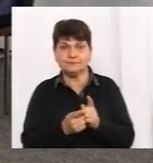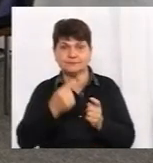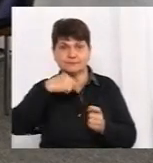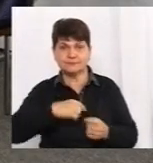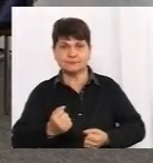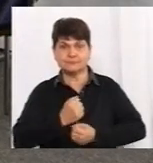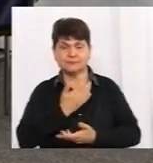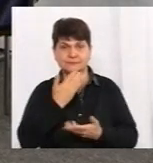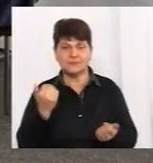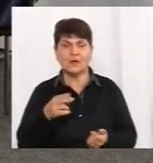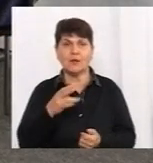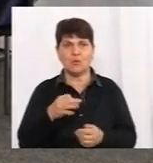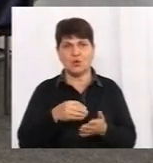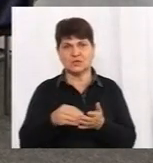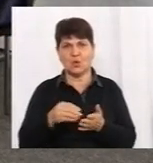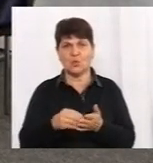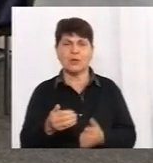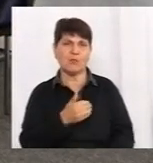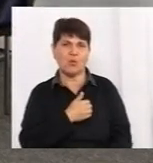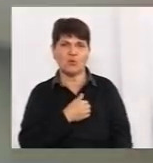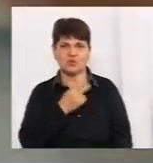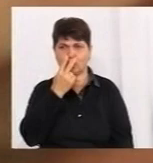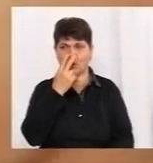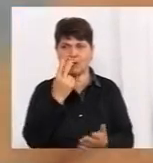по закупкам в тому числі хочу показати.